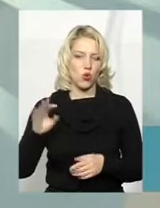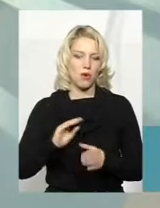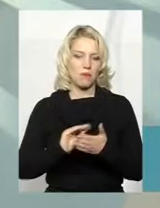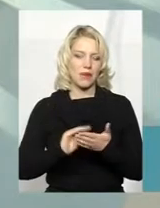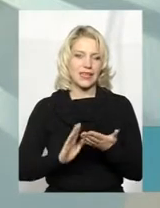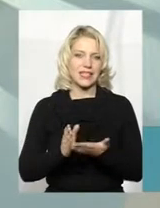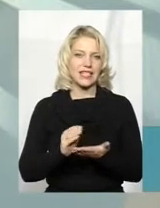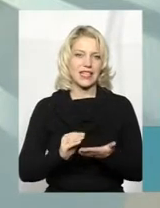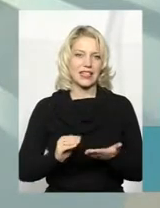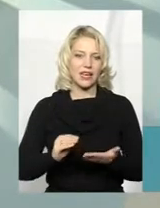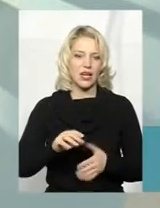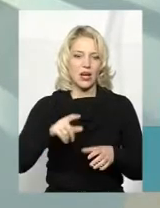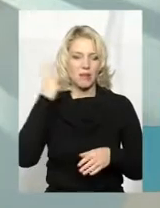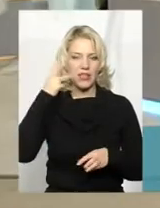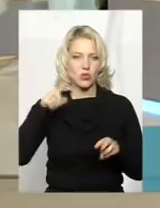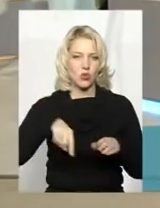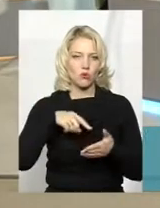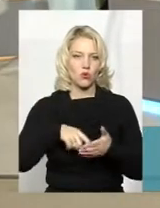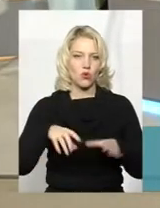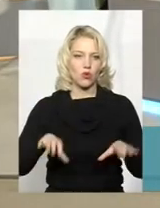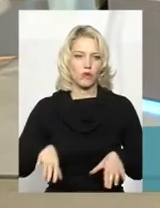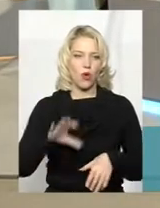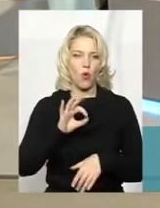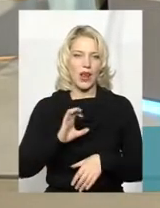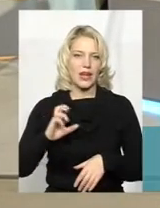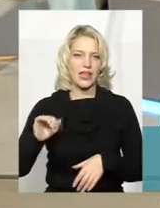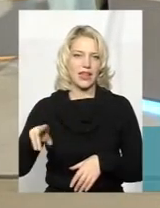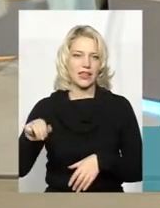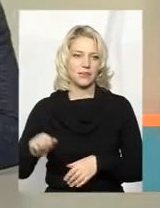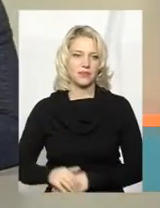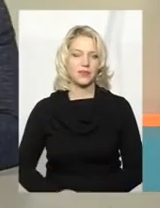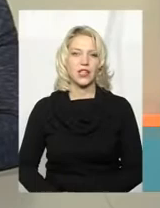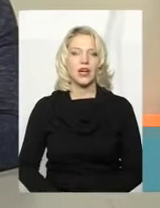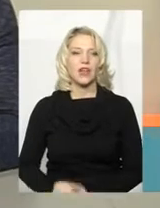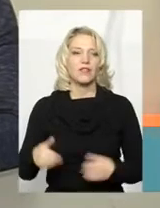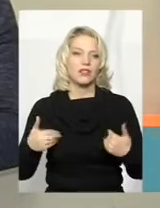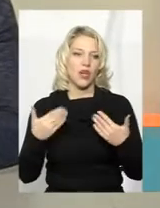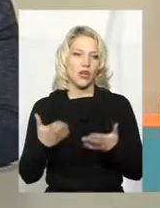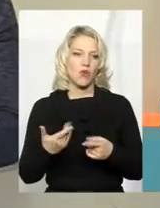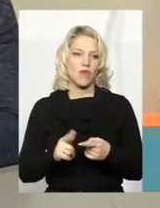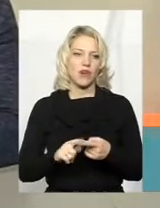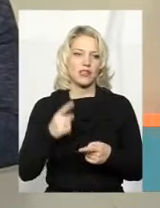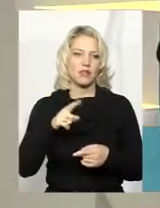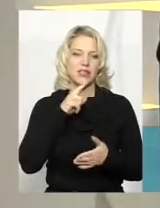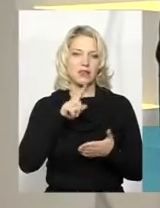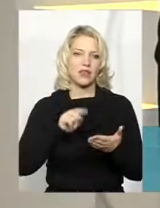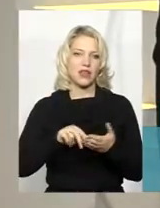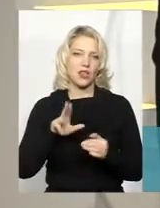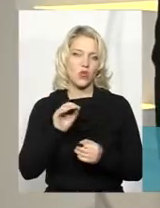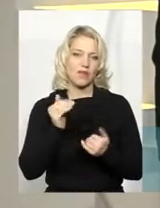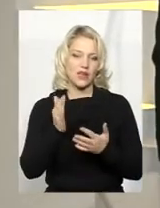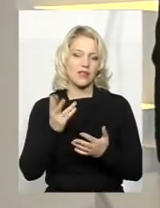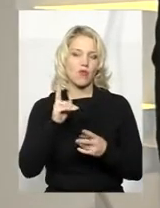Хмельницького міського голови Ольгою Саріпою. Вітаю вас. Пане Олеже, перше запитання до вас. В кого